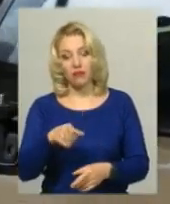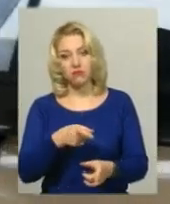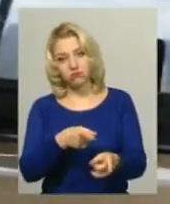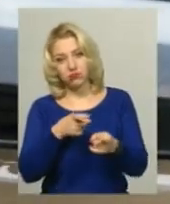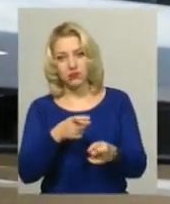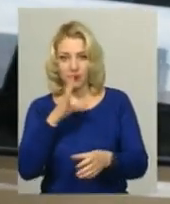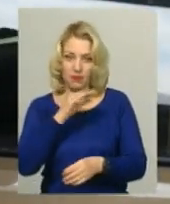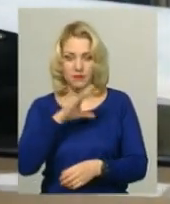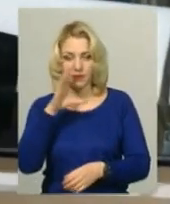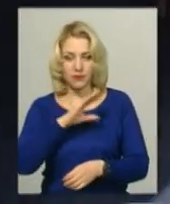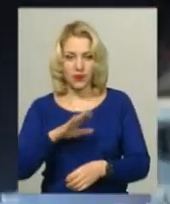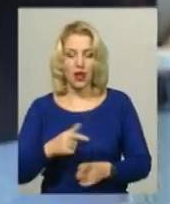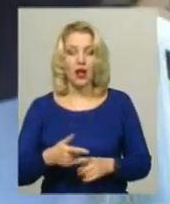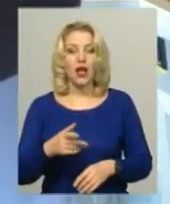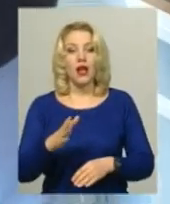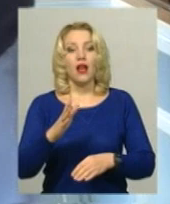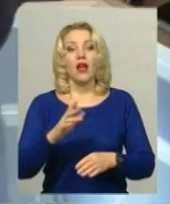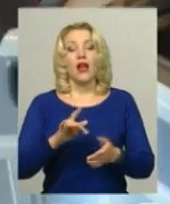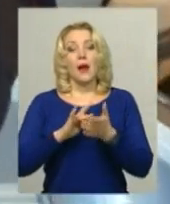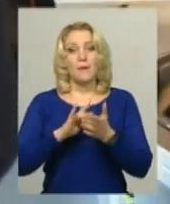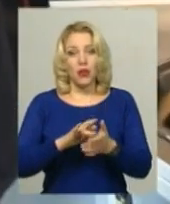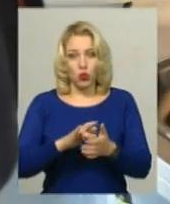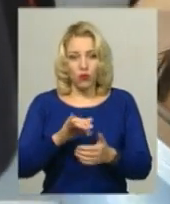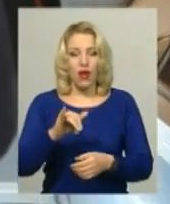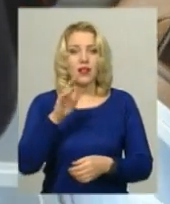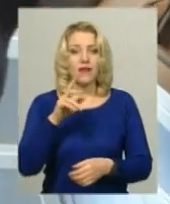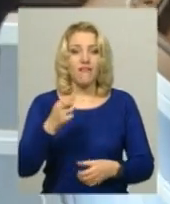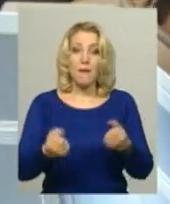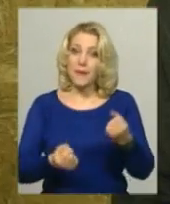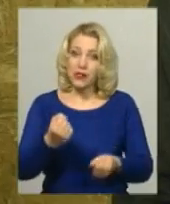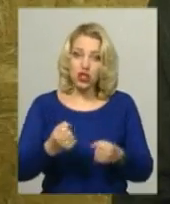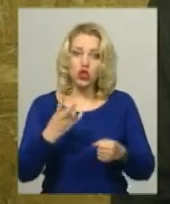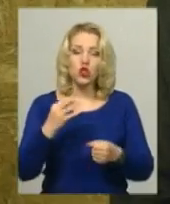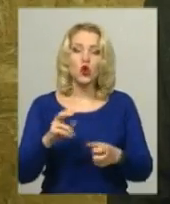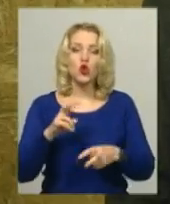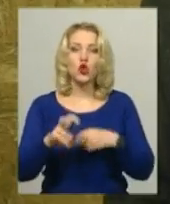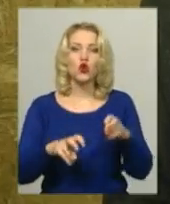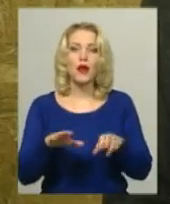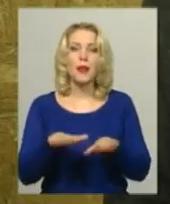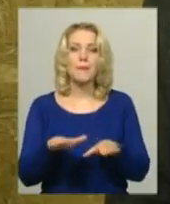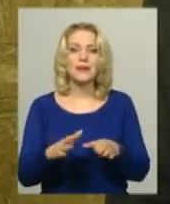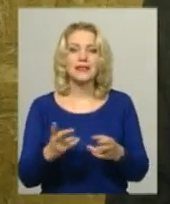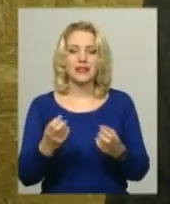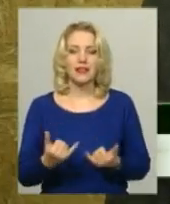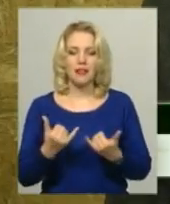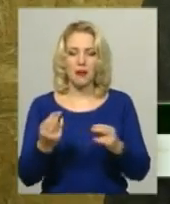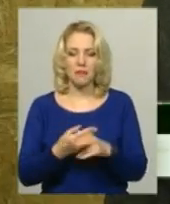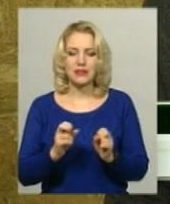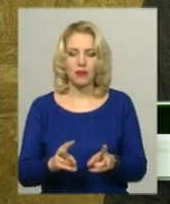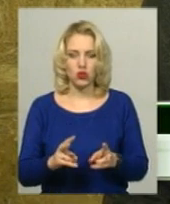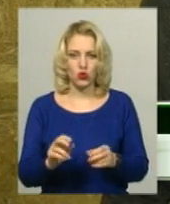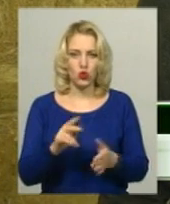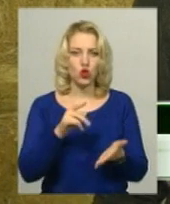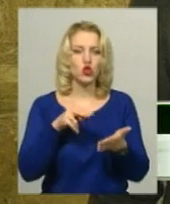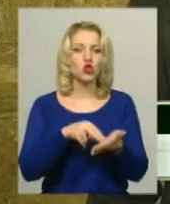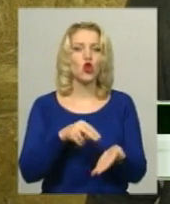мандрівники у машині, але шукали безпечні місця для стоянки, каже Олена Садома. В Нігерії ти не можеш закемпатися в